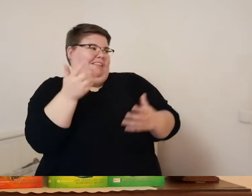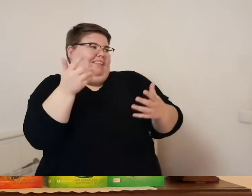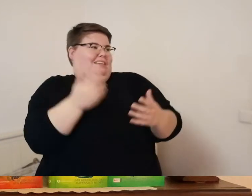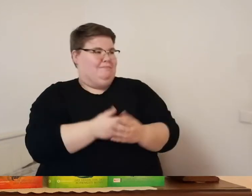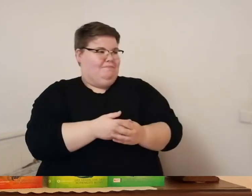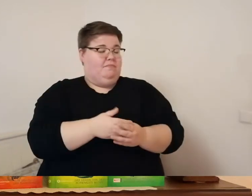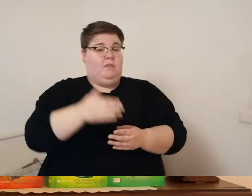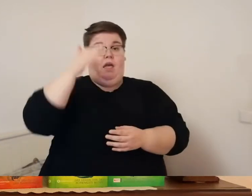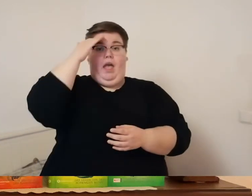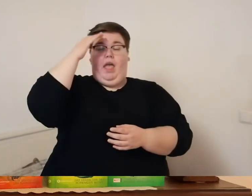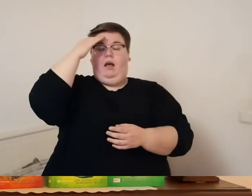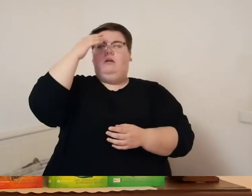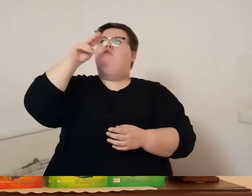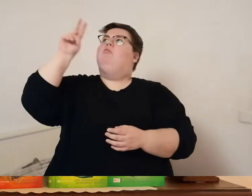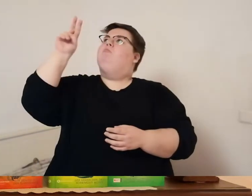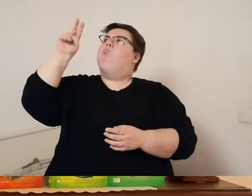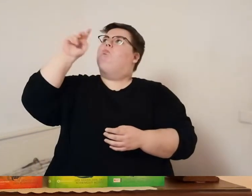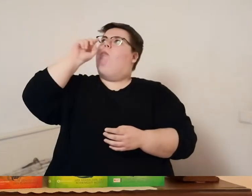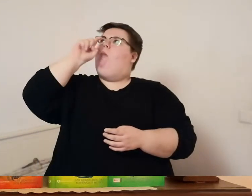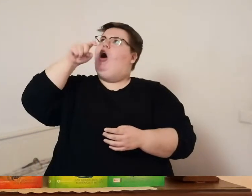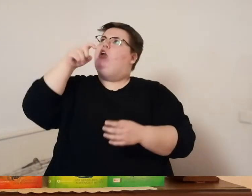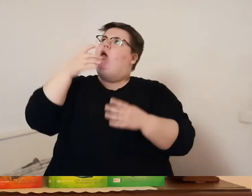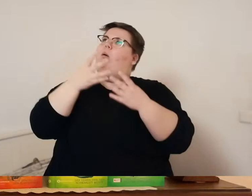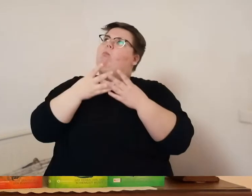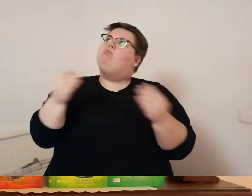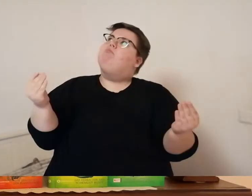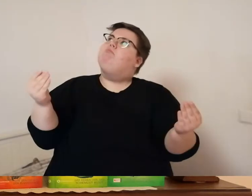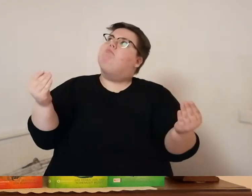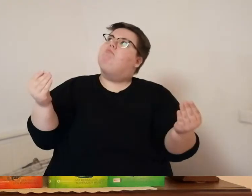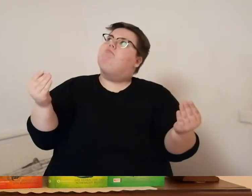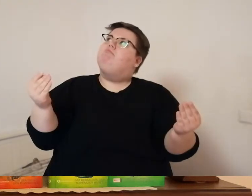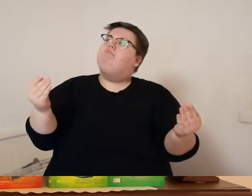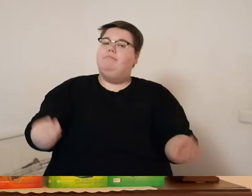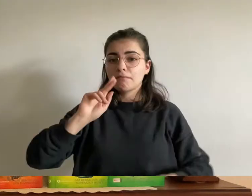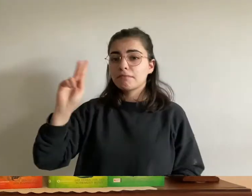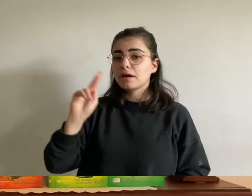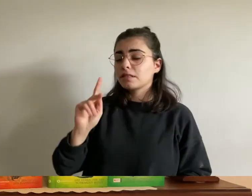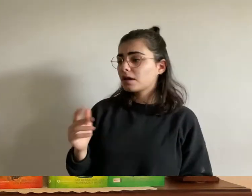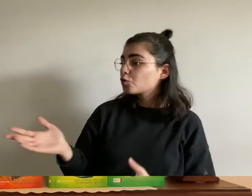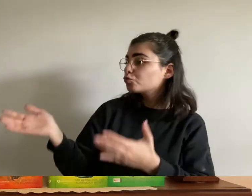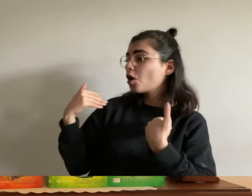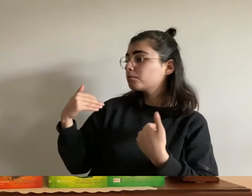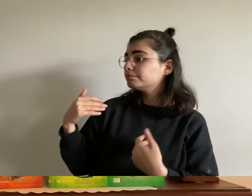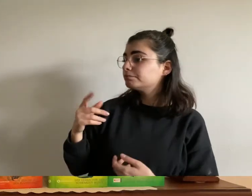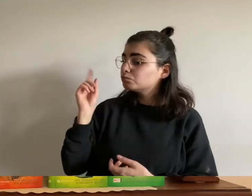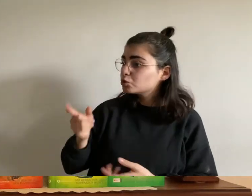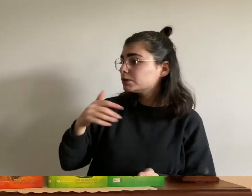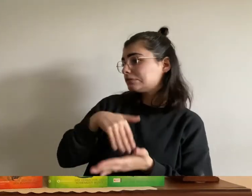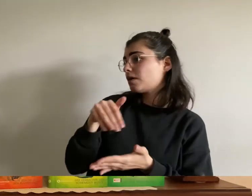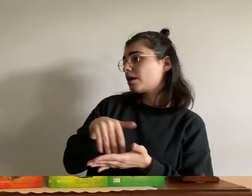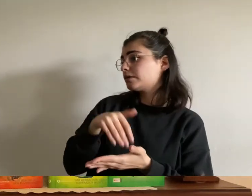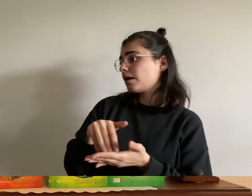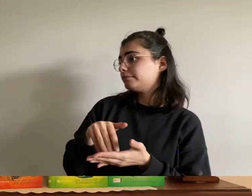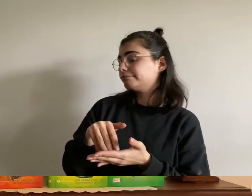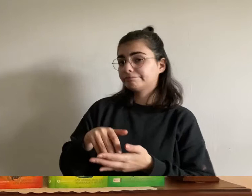himmel aber der große raubvogel war verschwunden kommt wir müssen weiter meinte katlena schnell stiegen sie